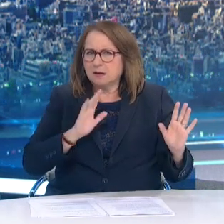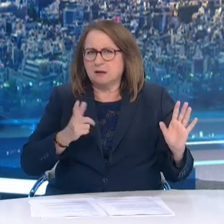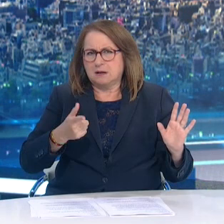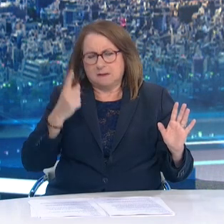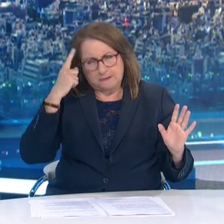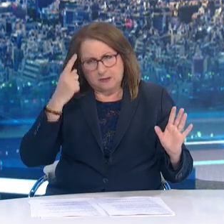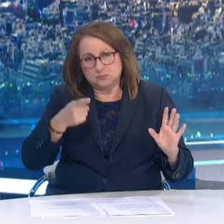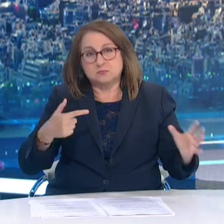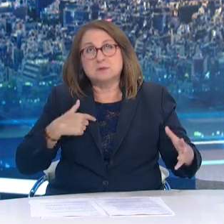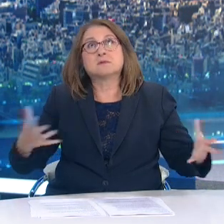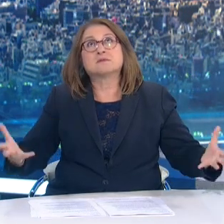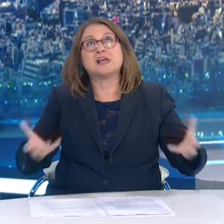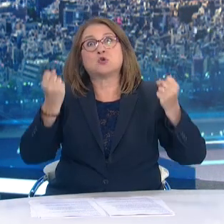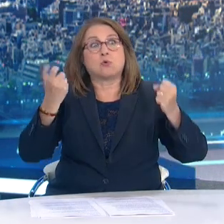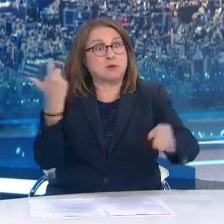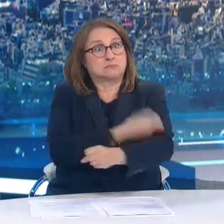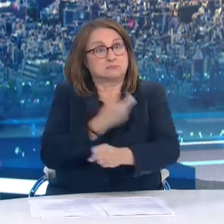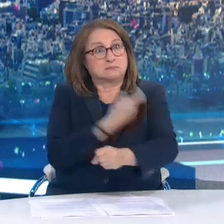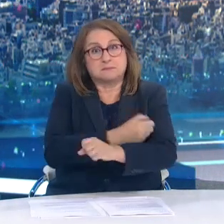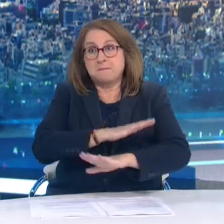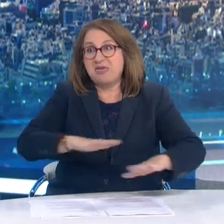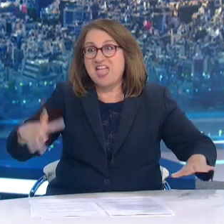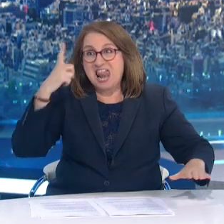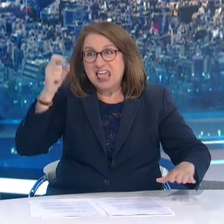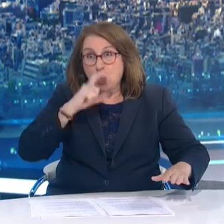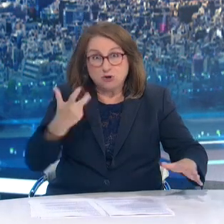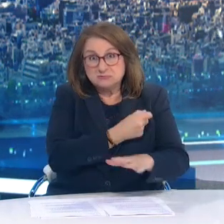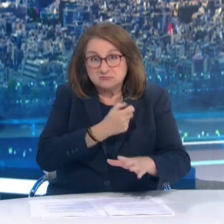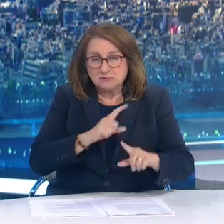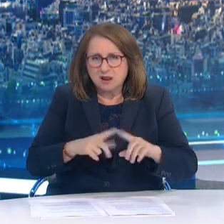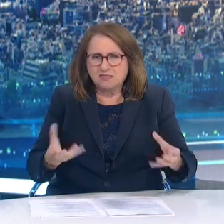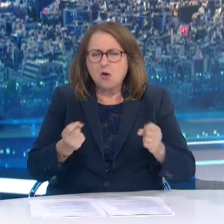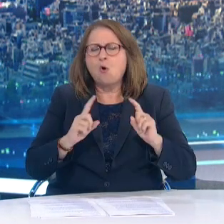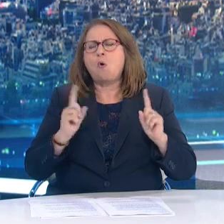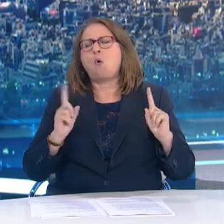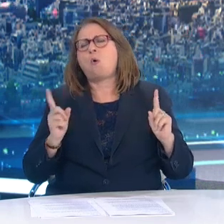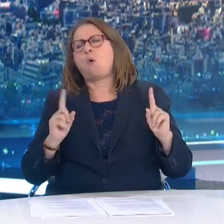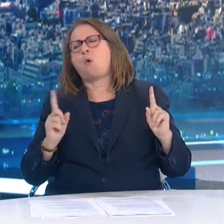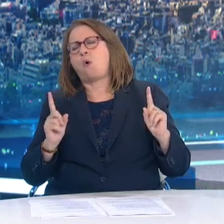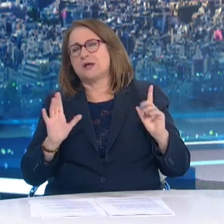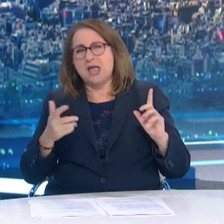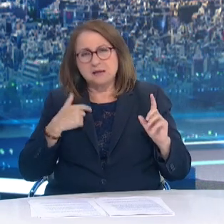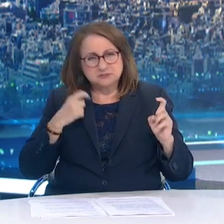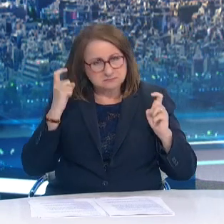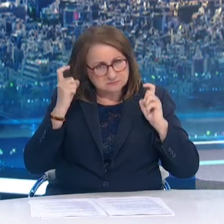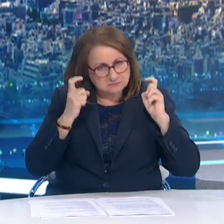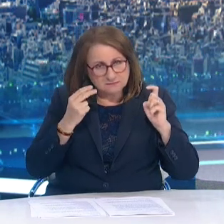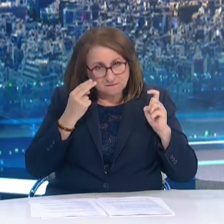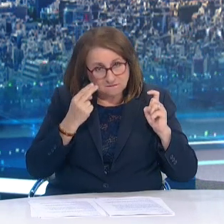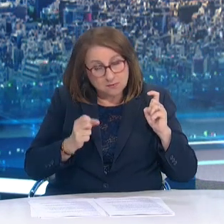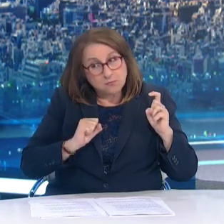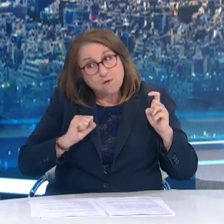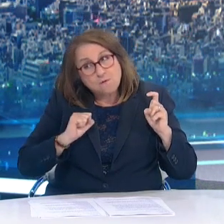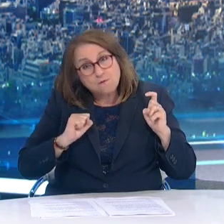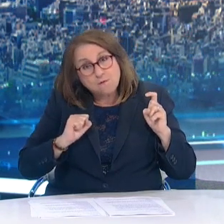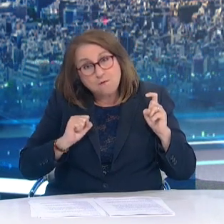του λυκείου Θα σώσουμε την Ελλάδα Αυτό που λάβαμε υπόψη μας Είναι βέβαια επεφανώς Ο φόβος της